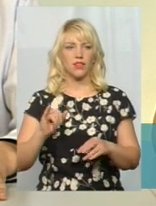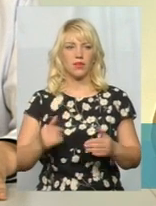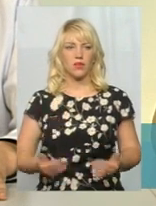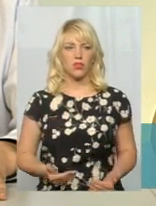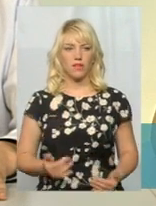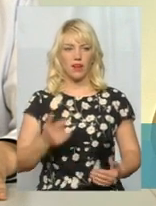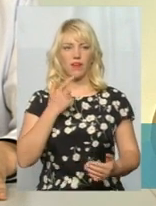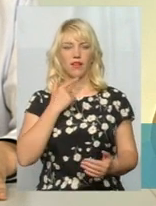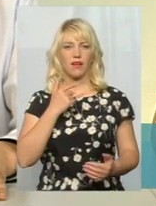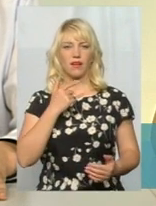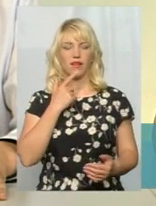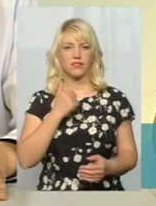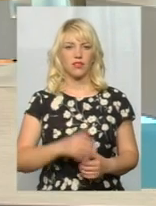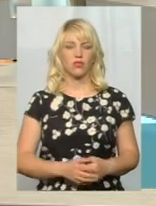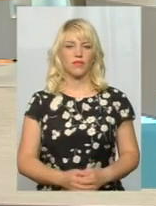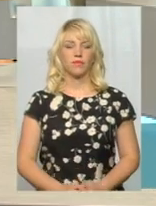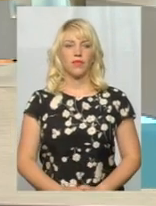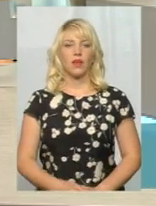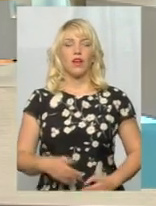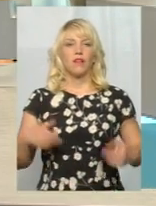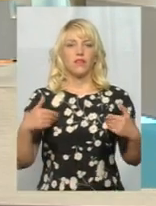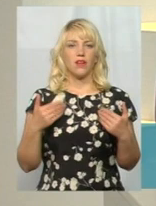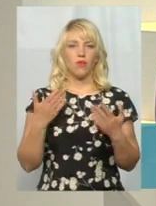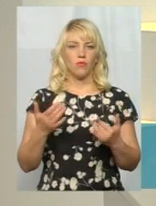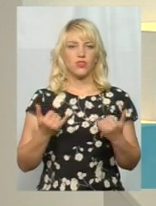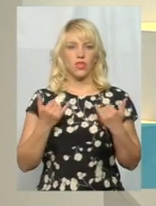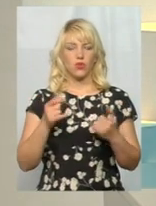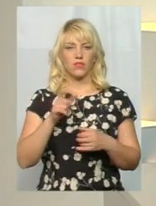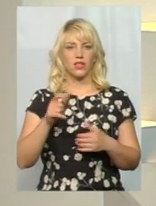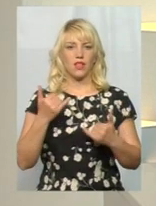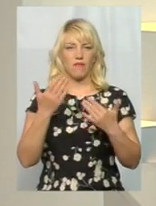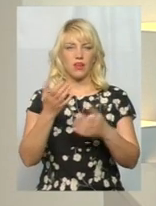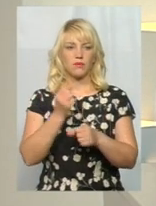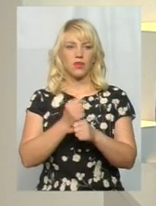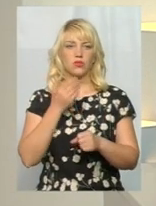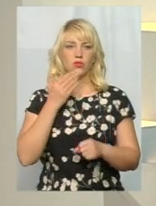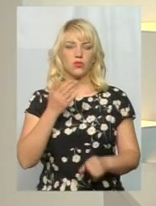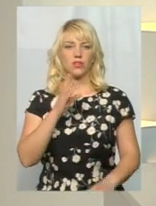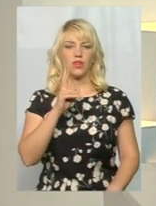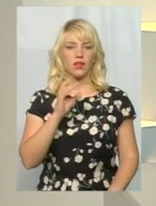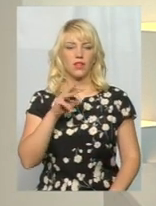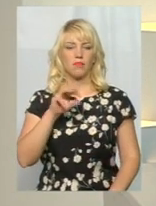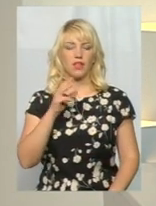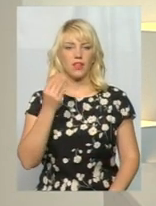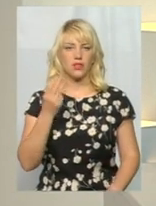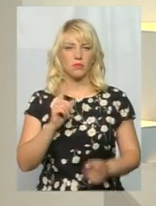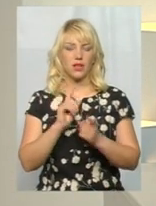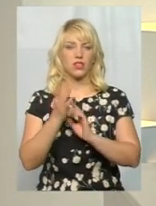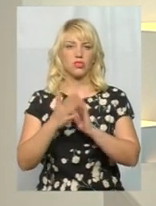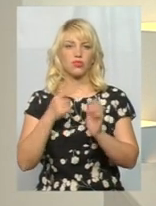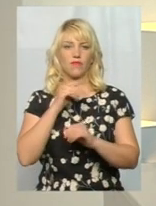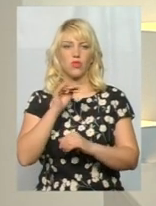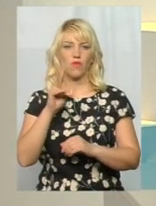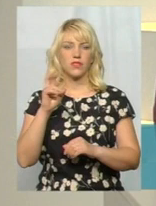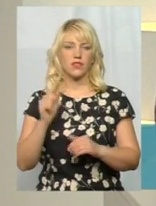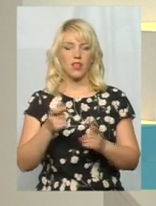Доброго вечора Вітаємо вас, шановні глядачі. Для вас у студії «Наживо» працюють Олена Кеміняш та Оксана Фіновська перекладає на мову